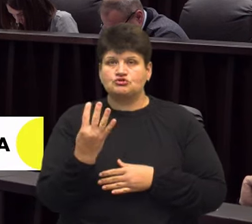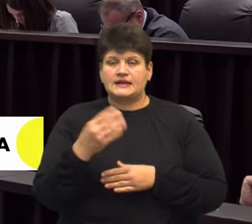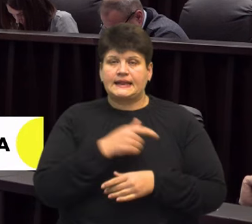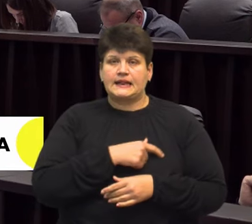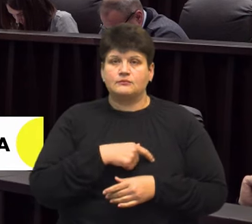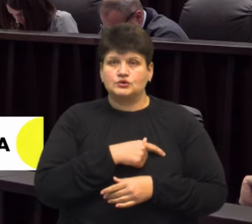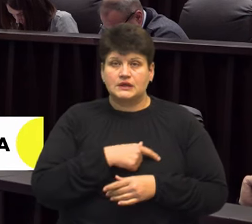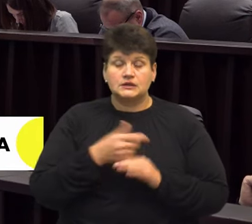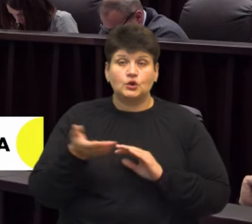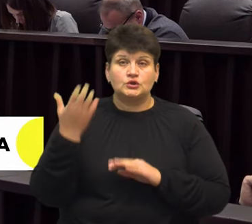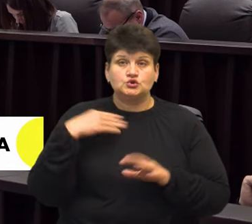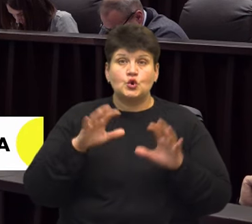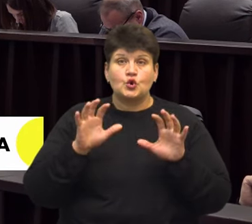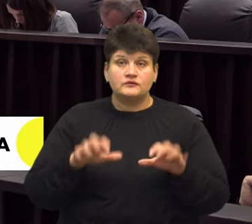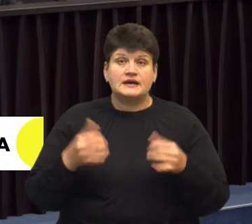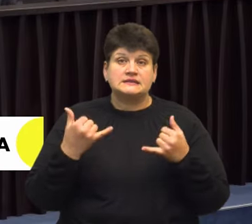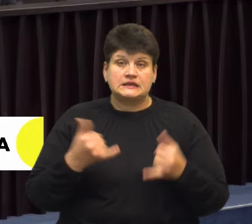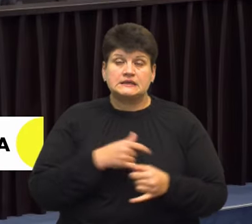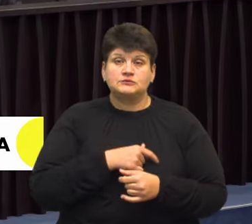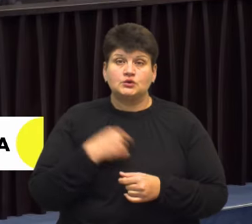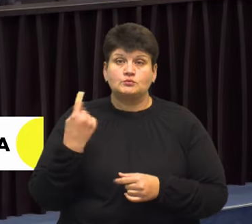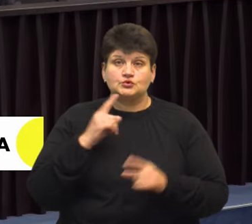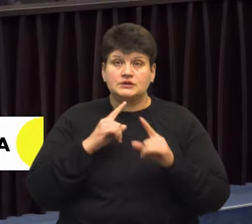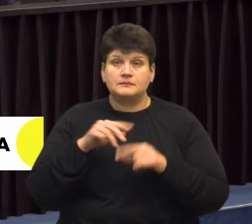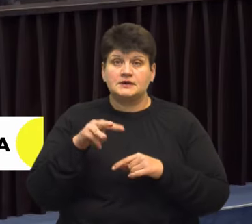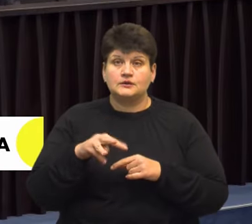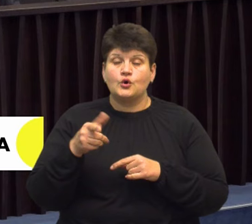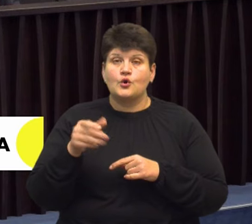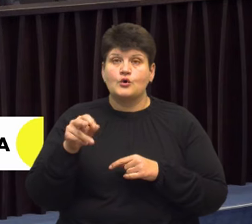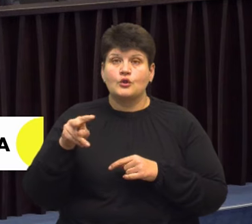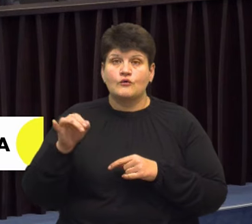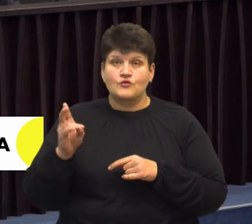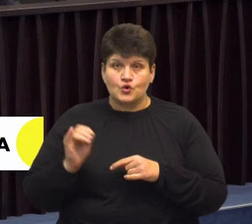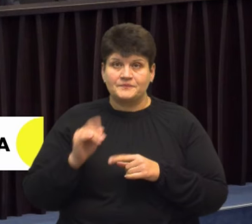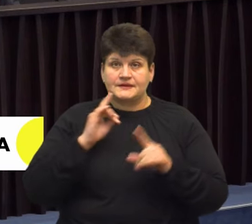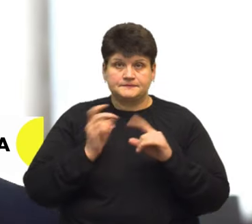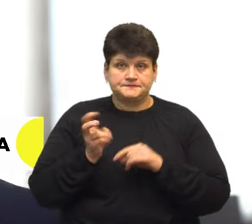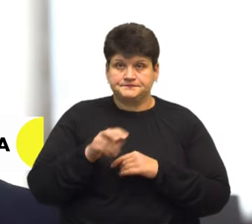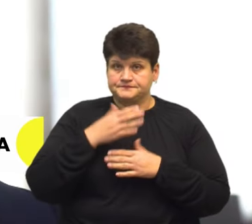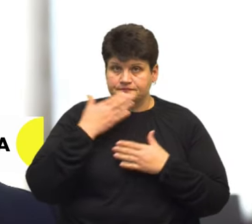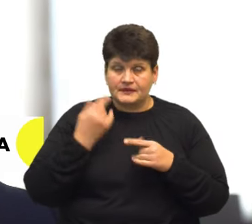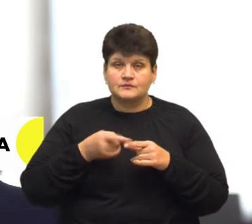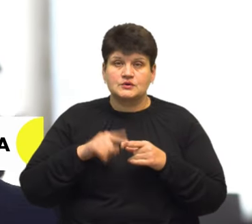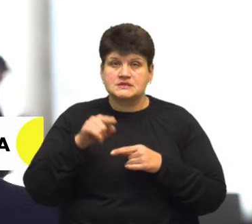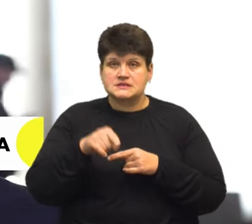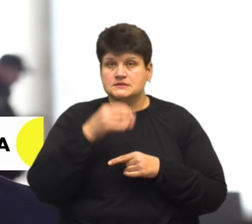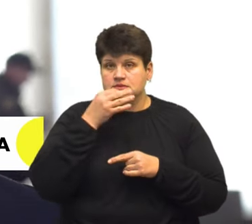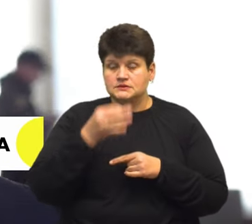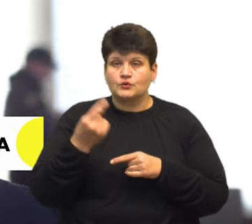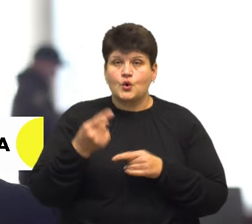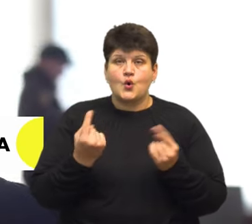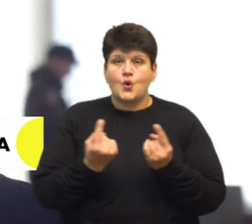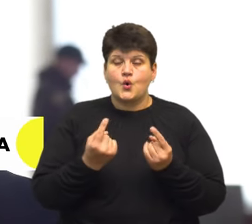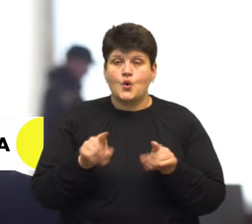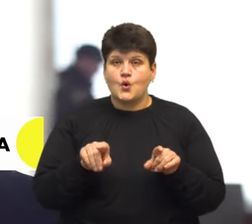Колишній голова, а зараз депутат облради Михайло Головко на сесію не з'явився. Це Суспільному прокоментував його однопартієць,